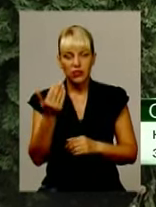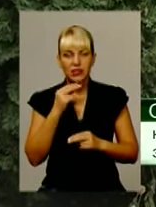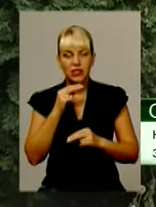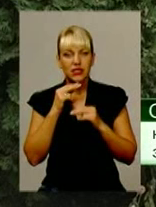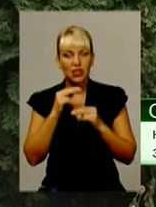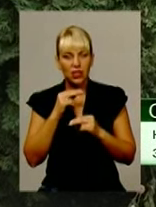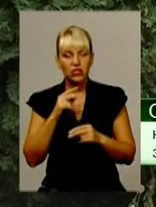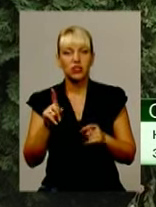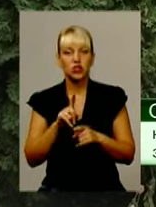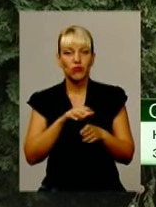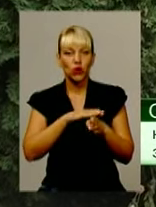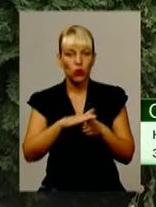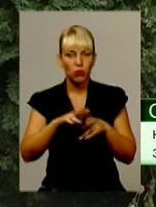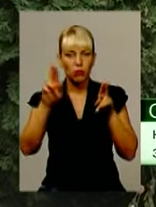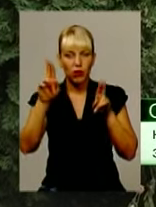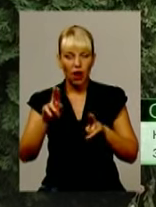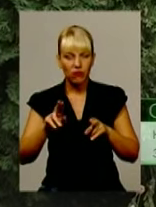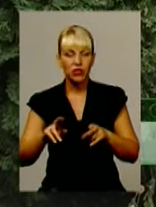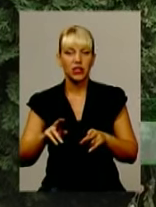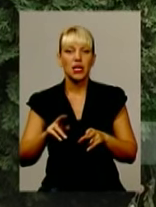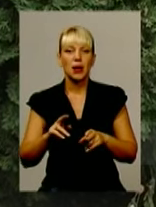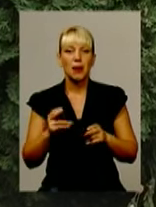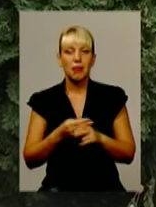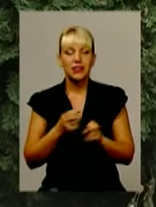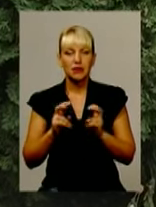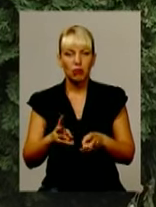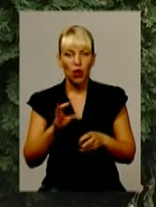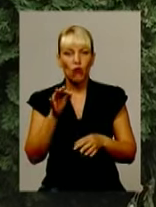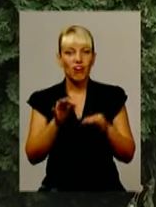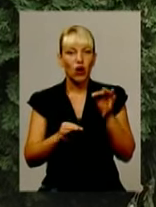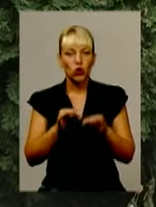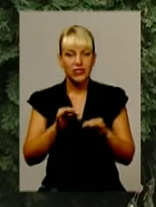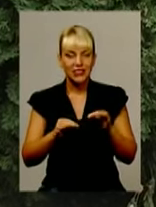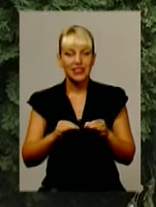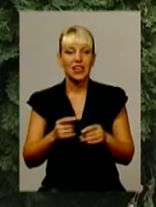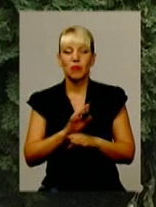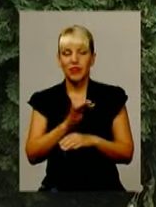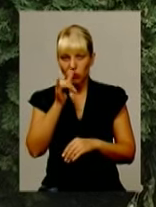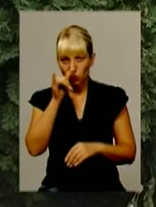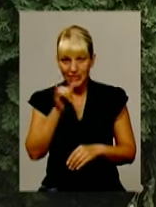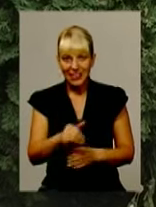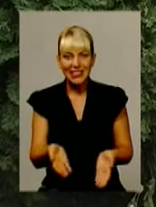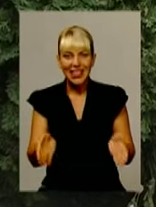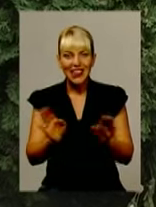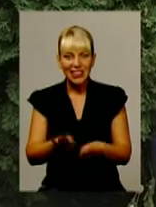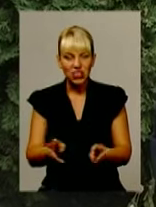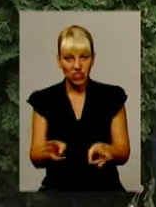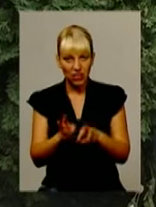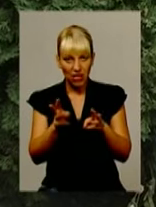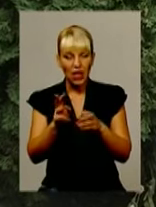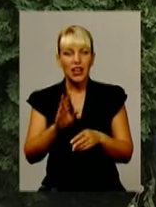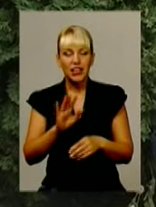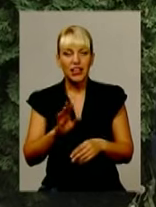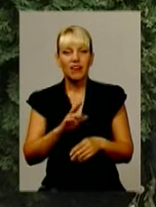дотримуватись правил пожежної безпеки в екосистемах. Не допускати залишення запалених вогнищ, викинутих